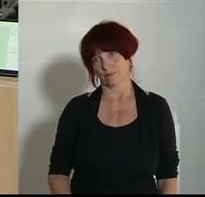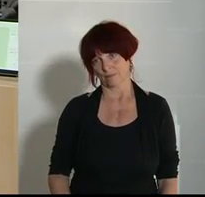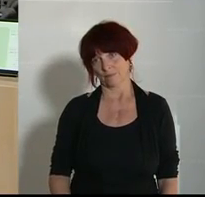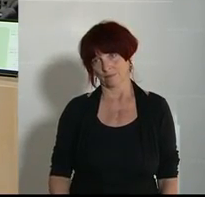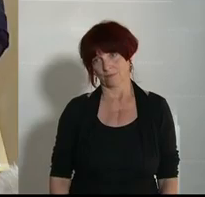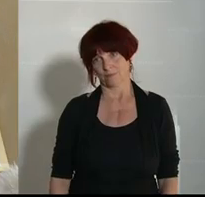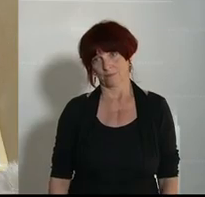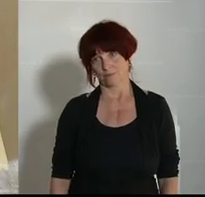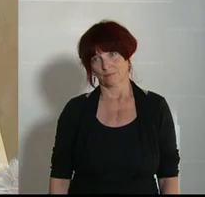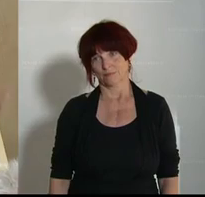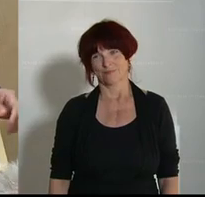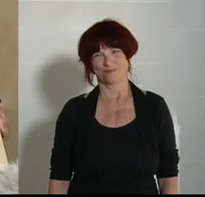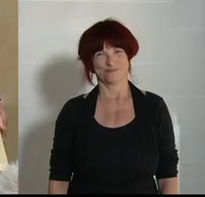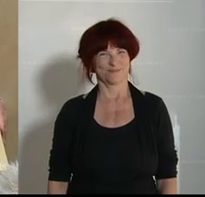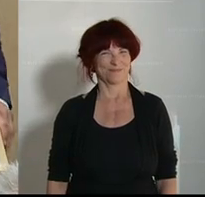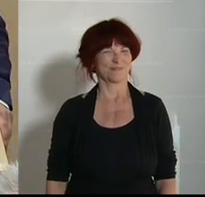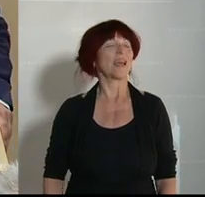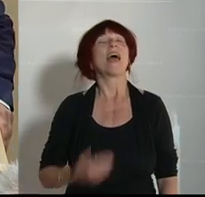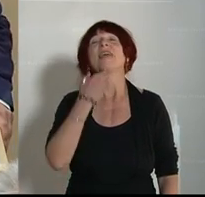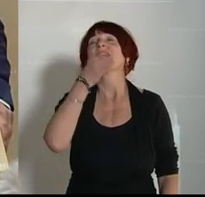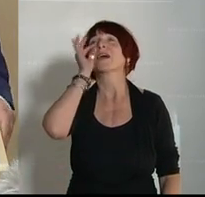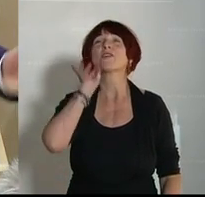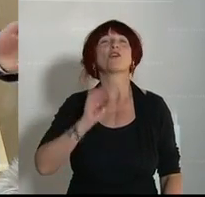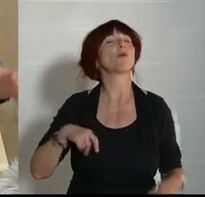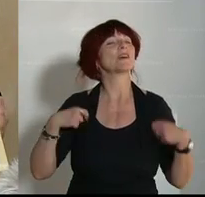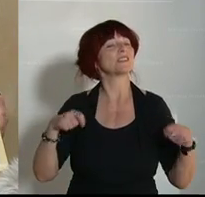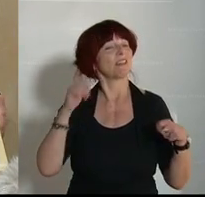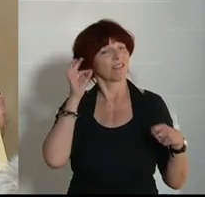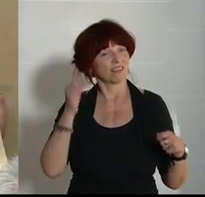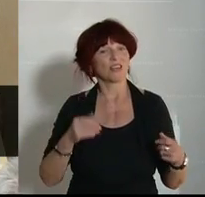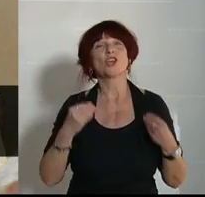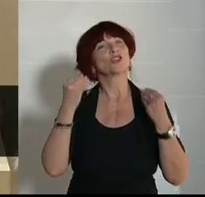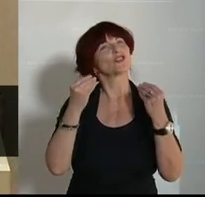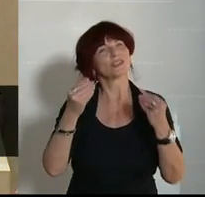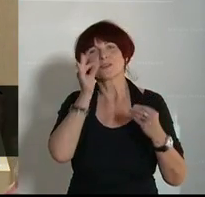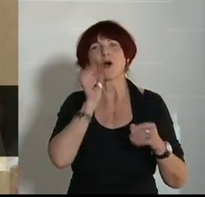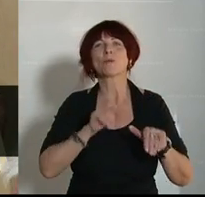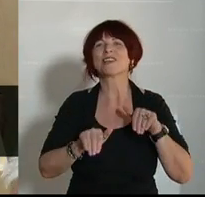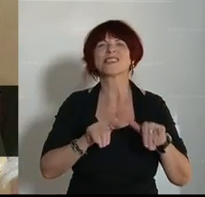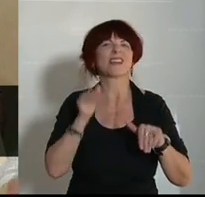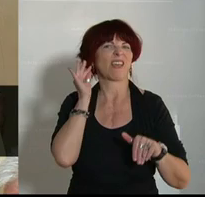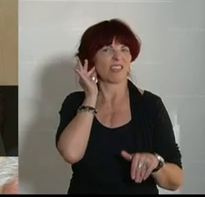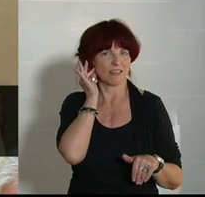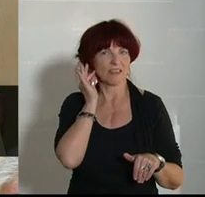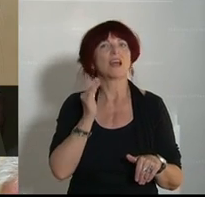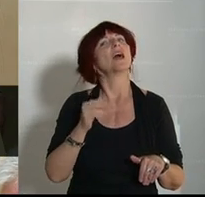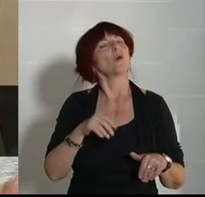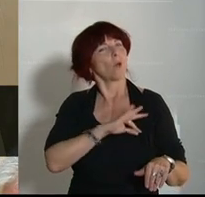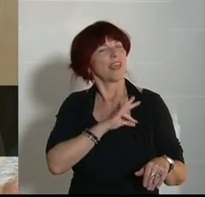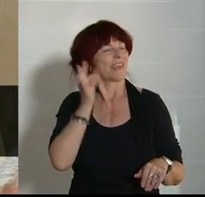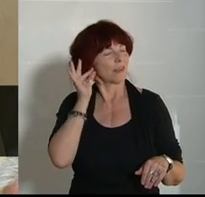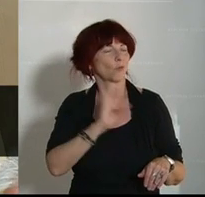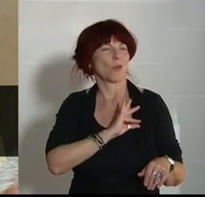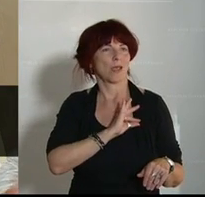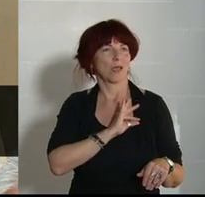Danke Frau Präsidentin, geschätzte Frau Ministerin, werte Kolleginnen und Kollegen, liebe Zuseherinnen und Zuseher zu Hause vor den